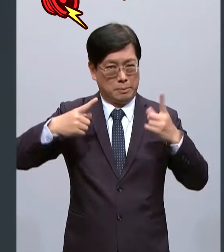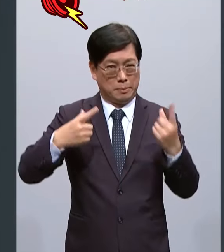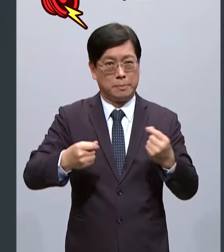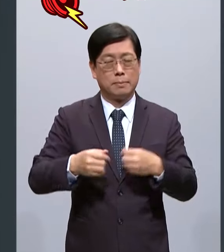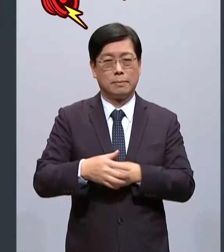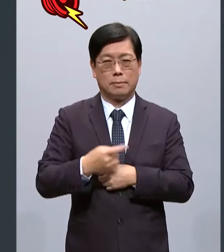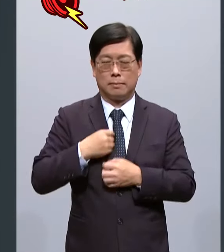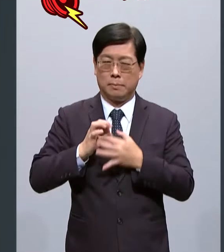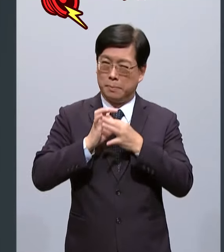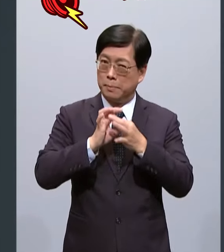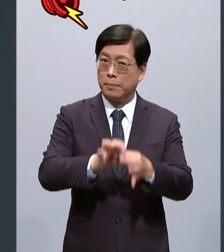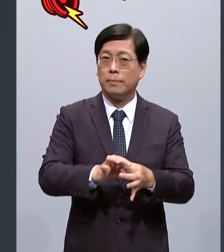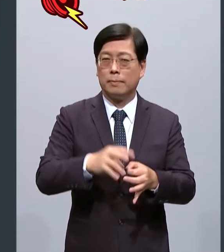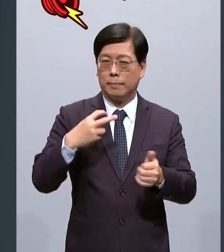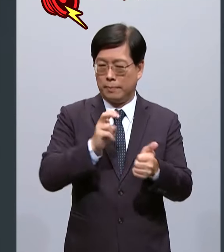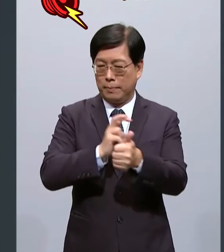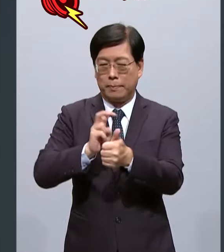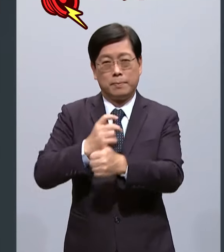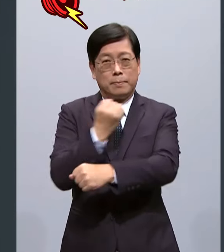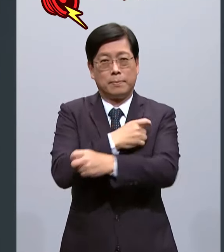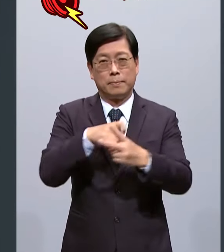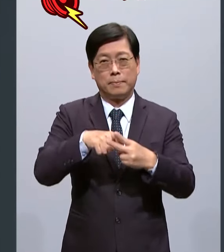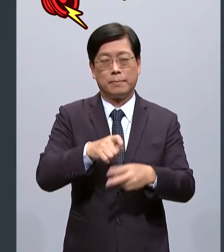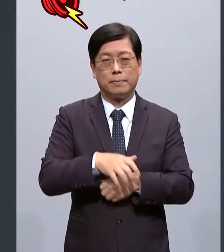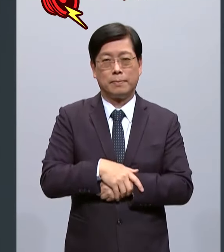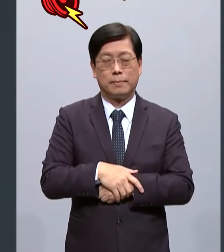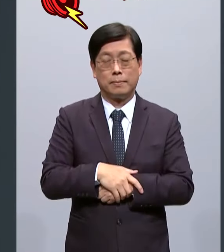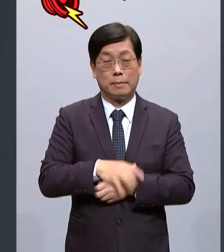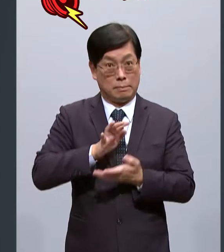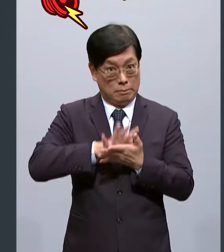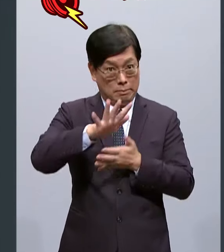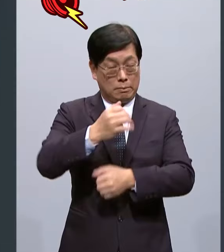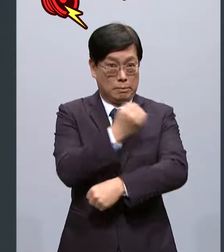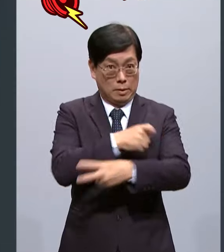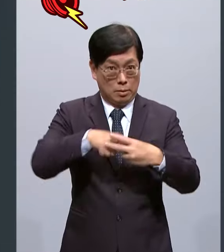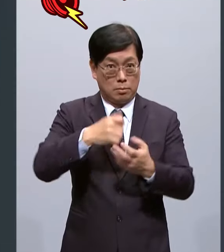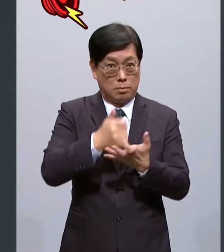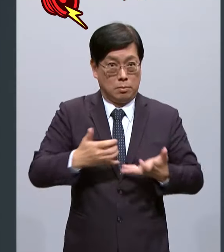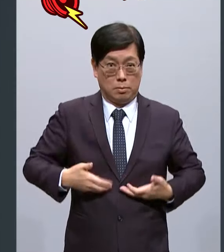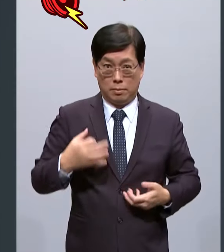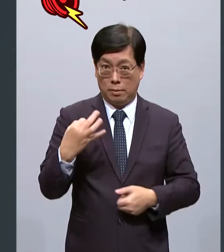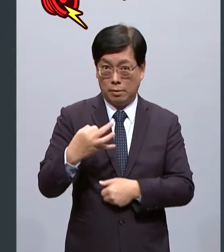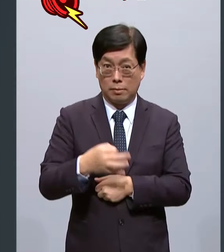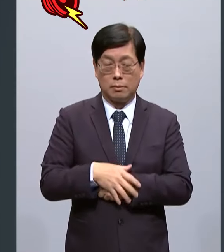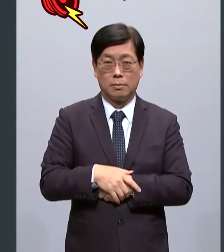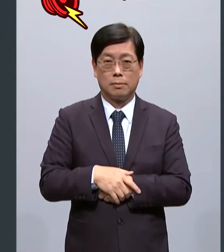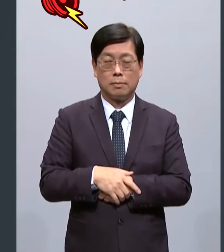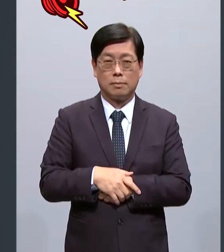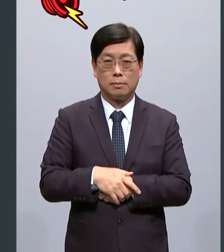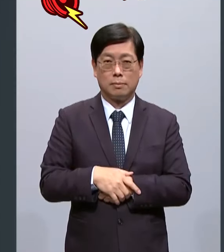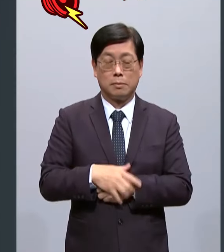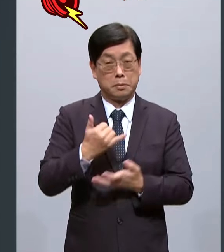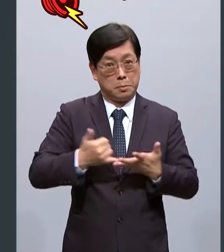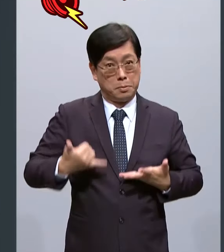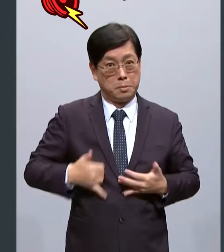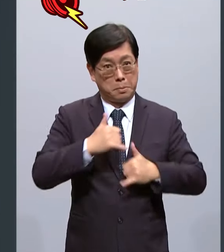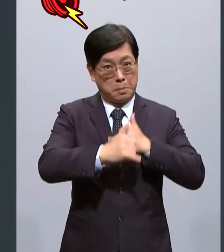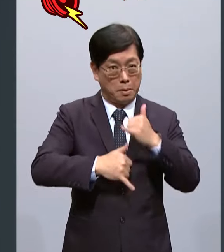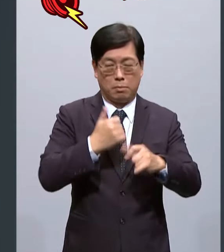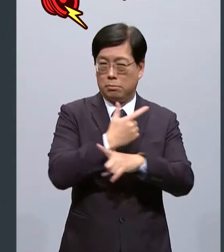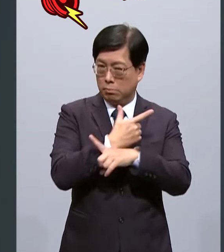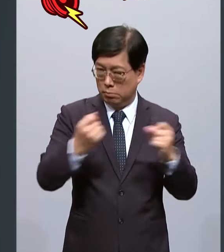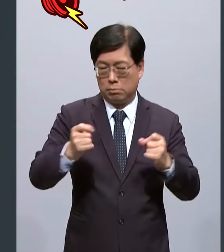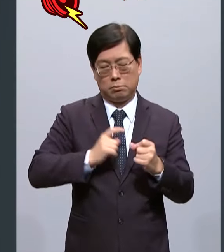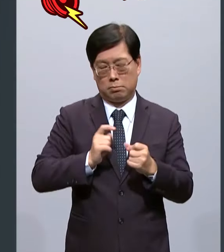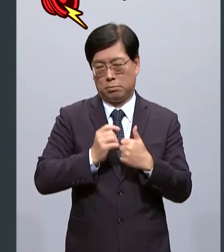我会持续来照顾劳工未来的劳工他的退休金退休生活我一定